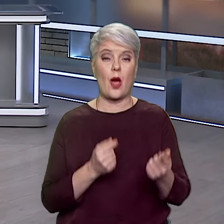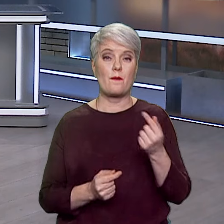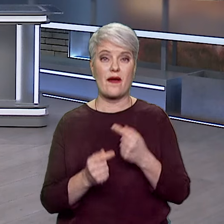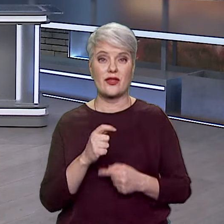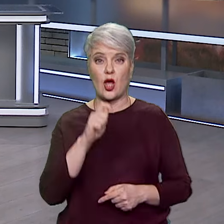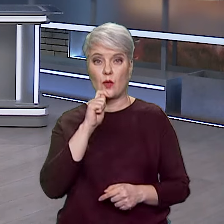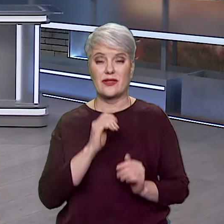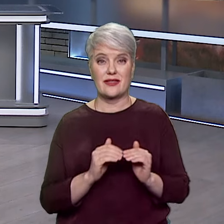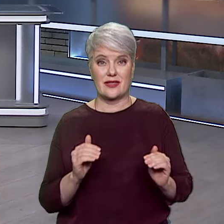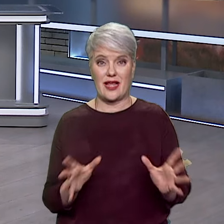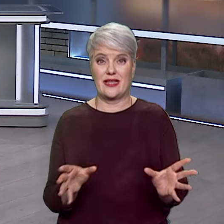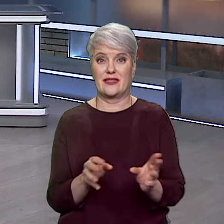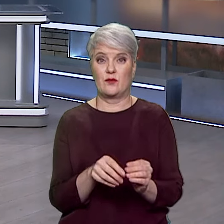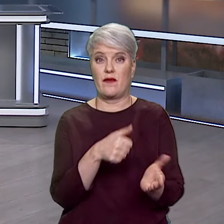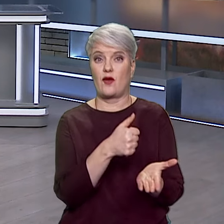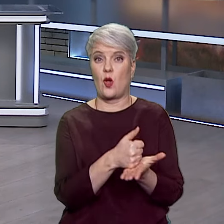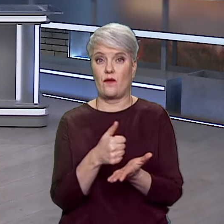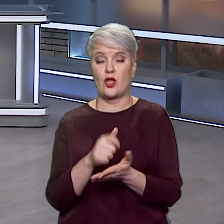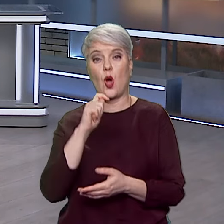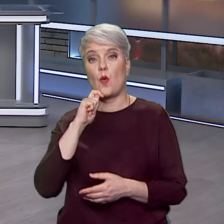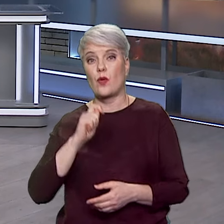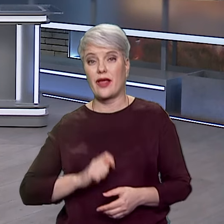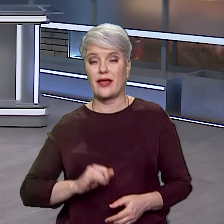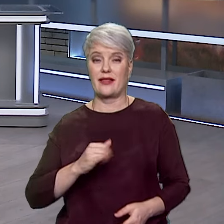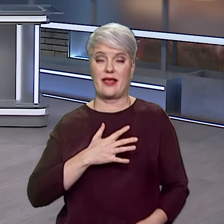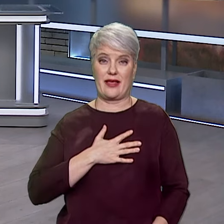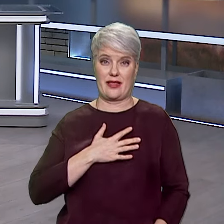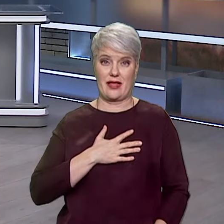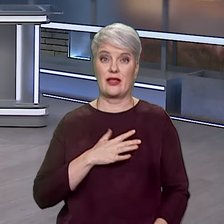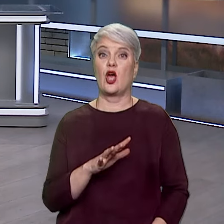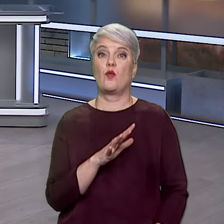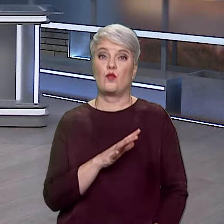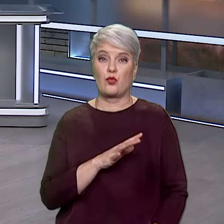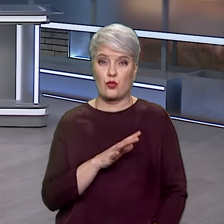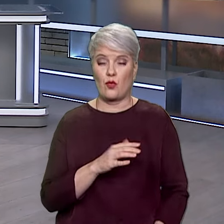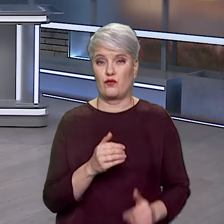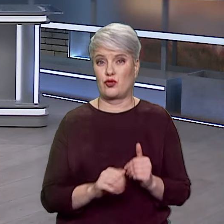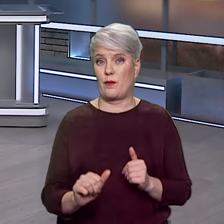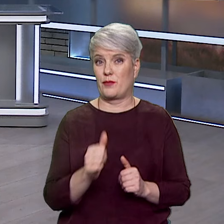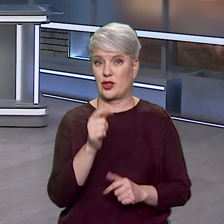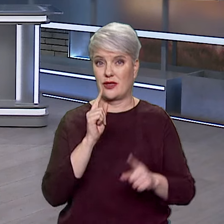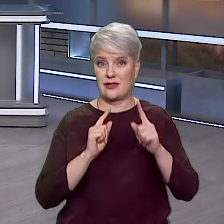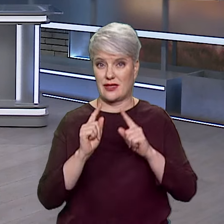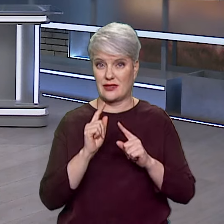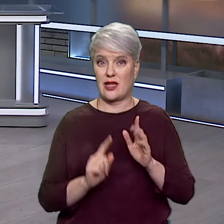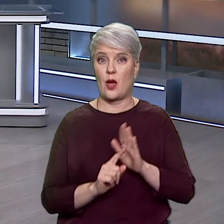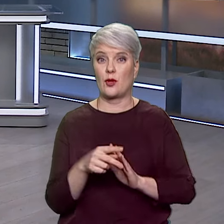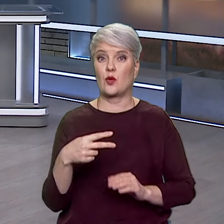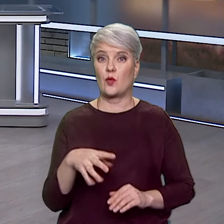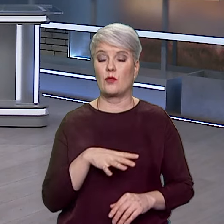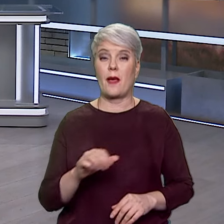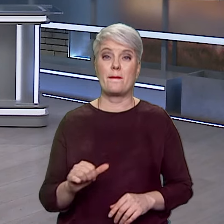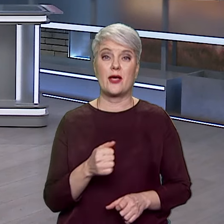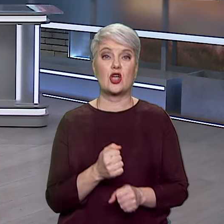України та Канади. Наприкінці минулого року пройшло перше засідання і на початку лютого вже відбулася перша